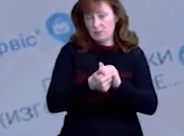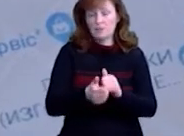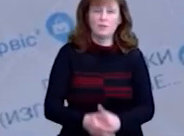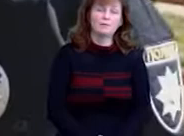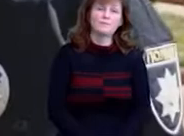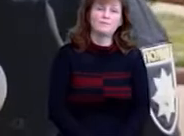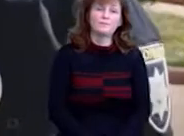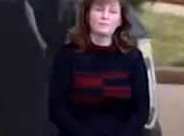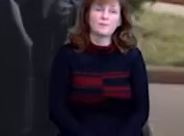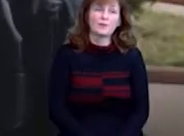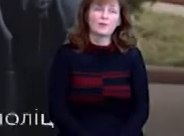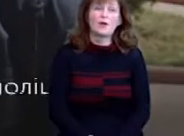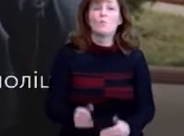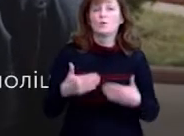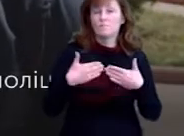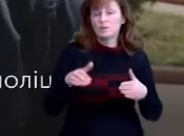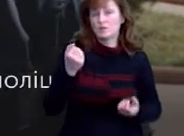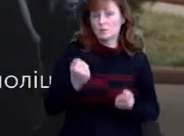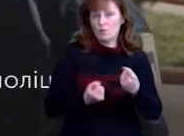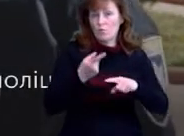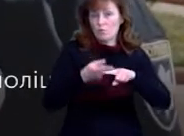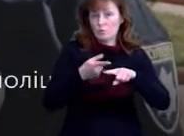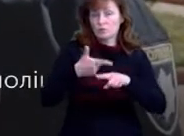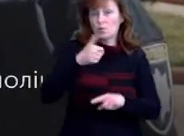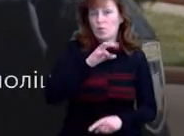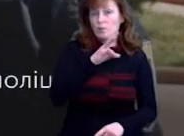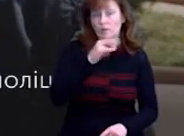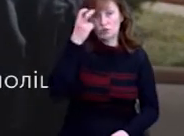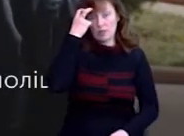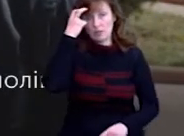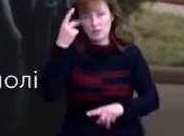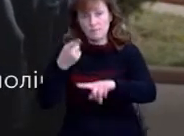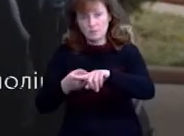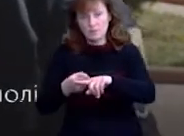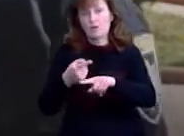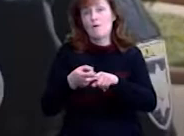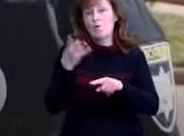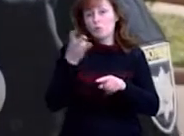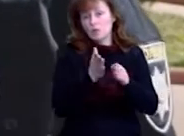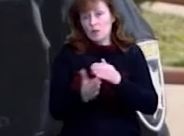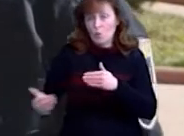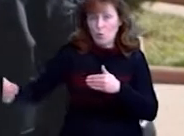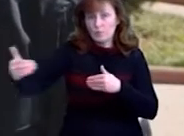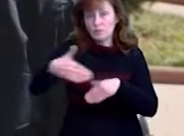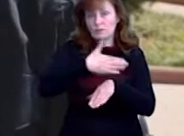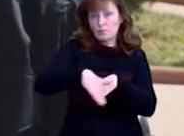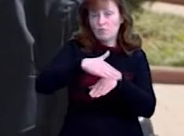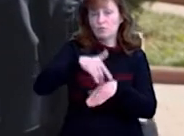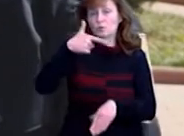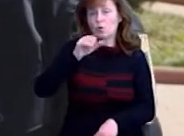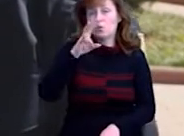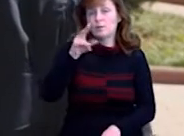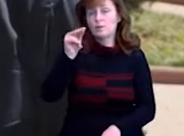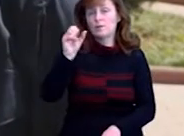Чернявська. При відкритому проїзді перехрестя вулиця Гонча та Київська об'їзд треба буде здійснювати по вулиці Гонча,